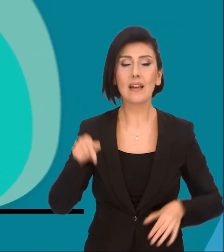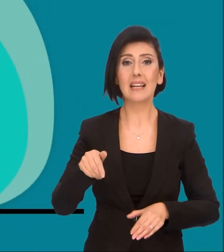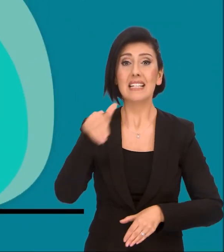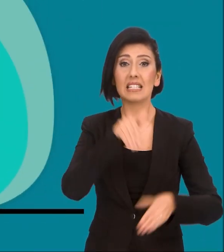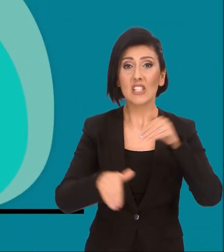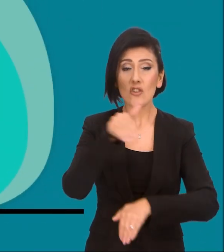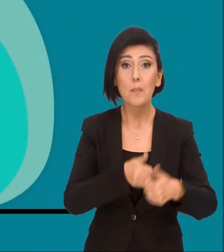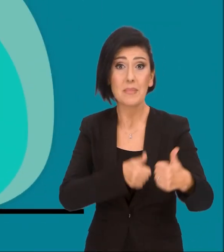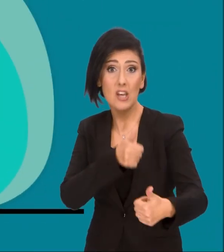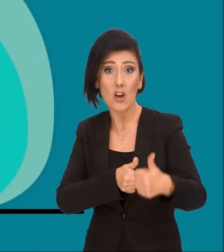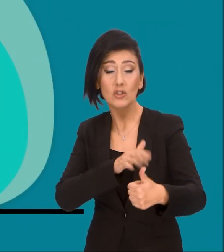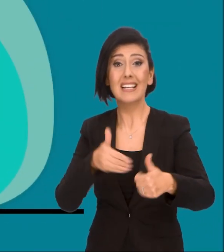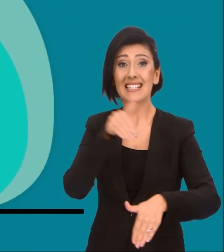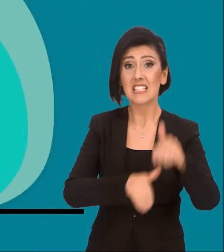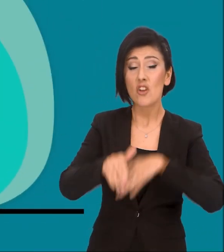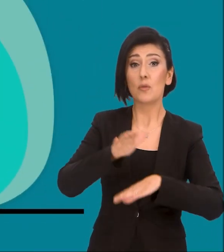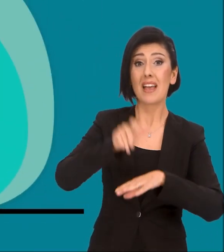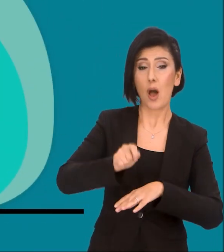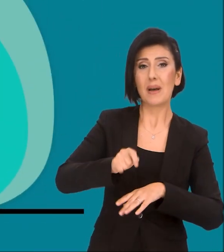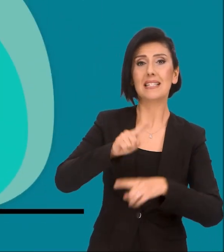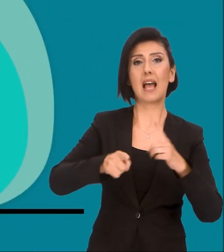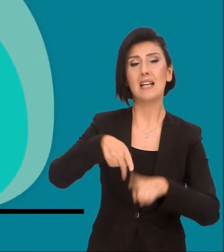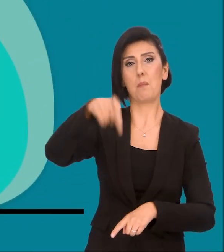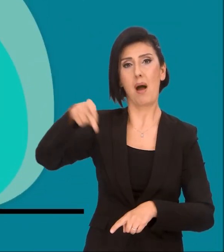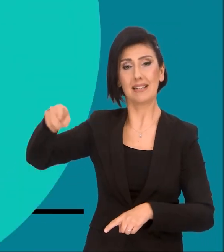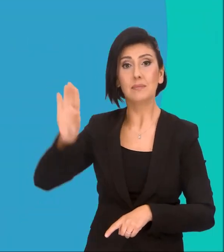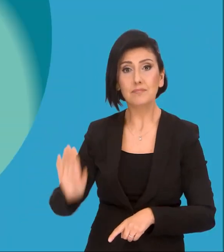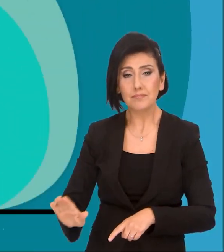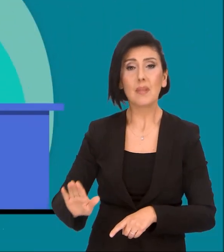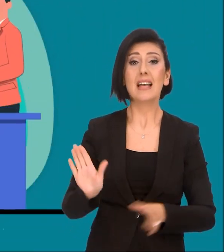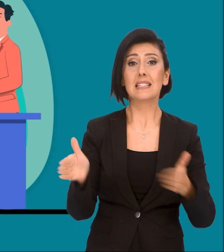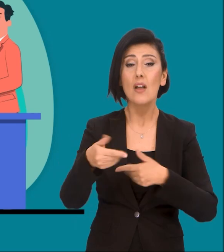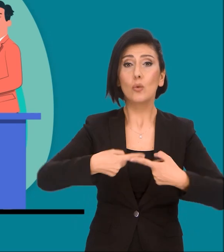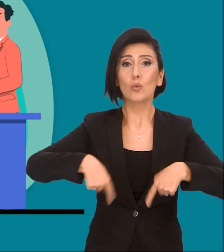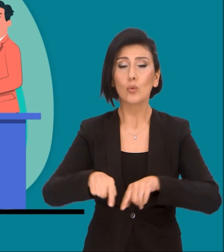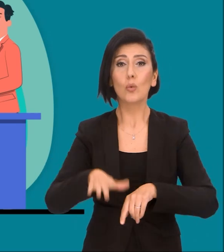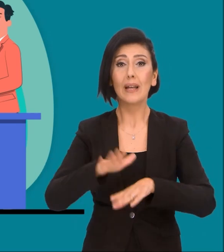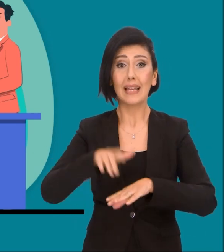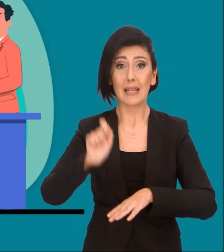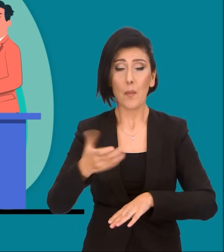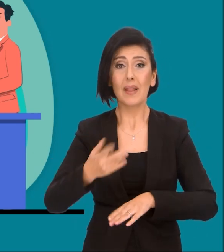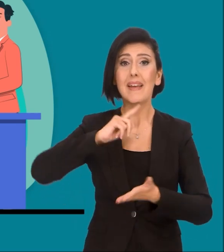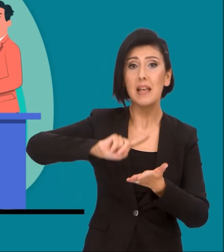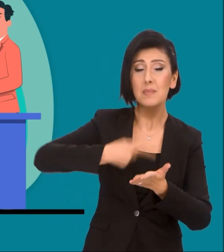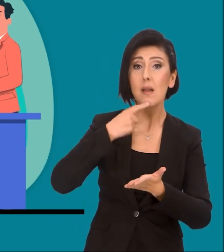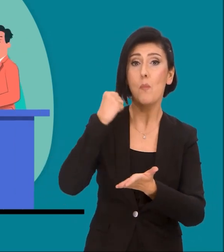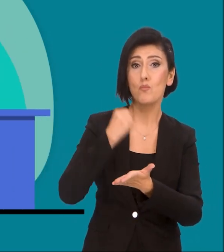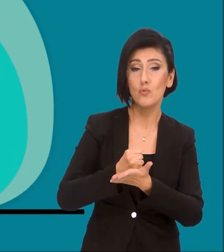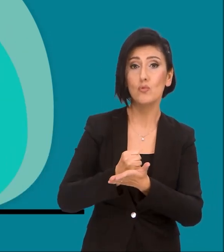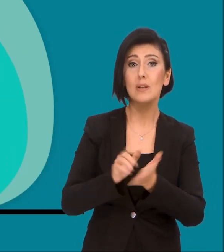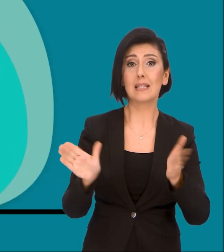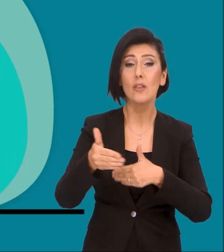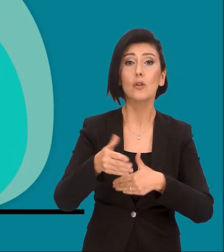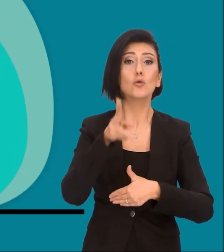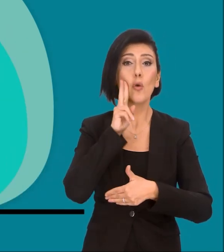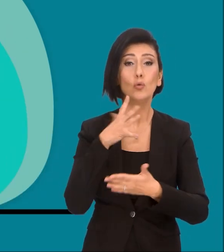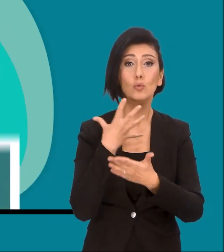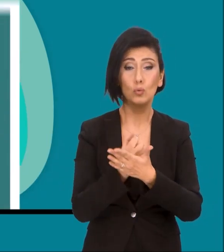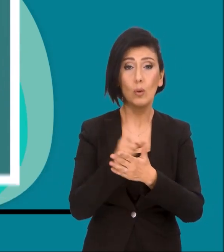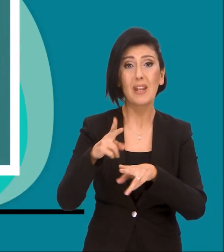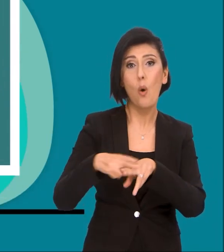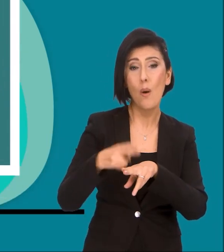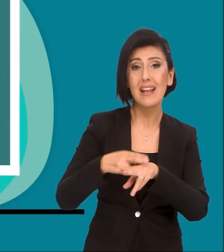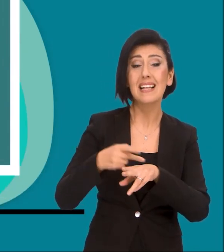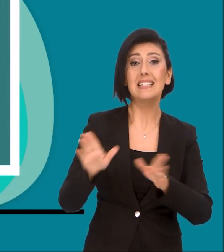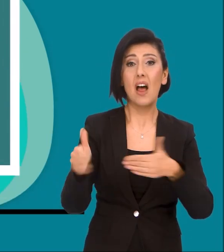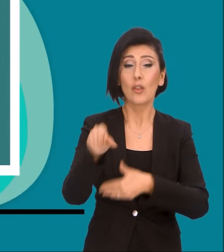Seçimde yarışanlar da, seçimi yapanlar da siyasi partilerdir. Sandık kurulunca düzenlenen imzalı ve mühürlü sandık sonuç tutanağının bir